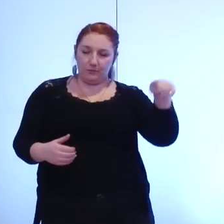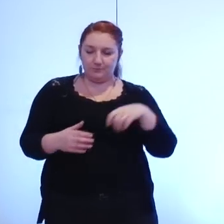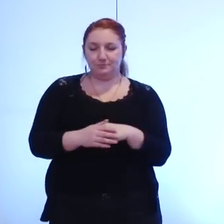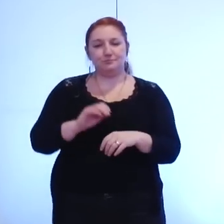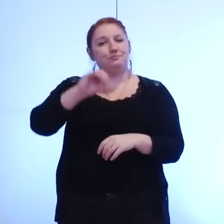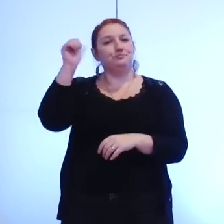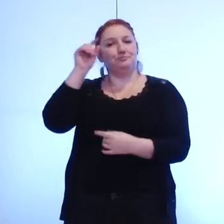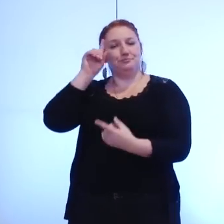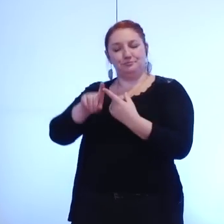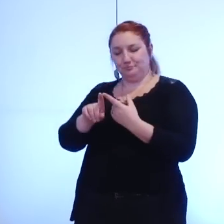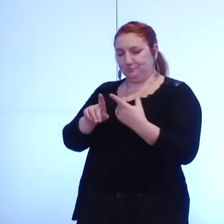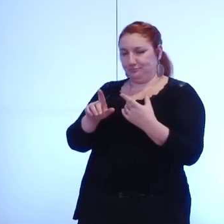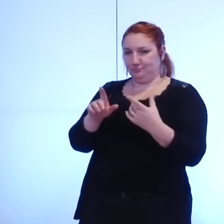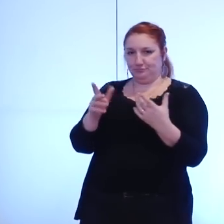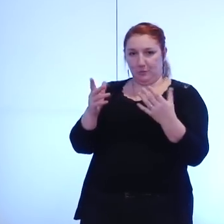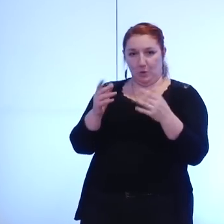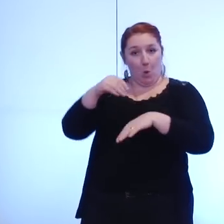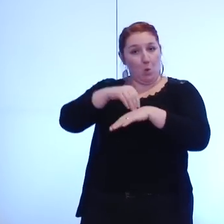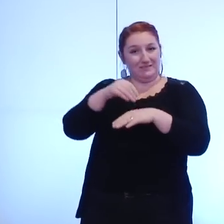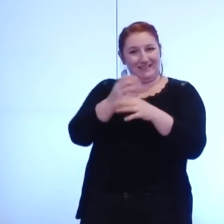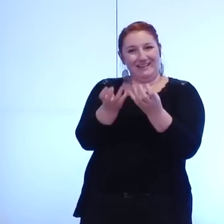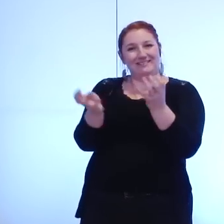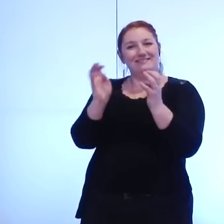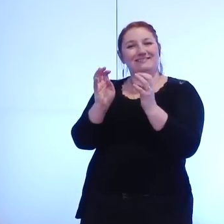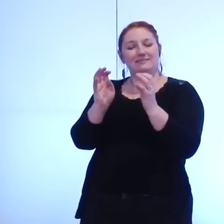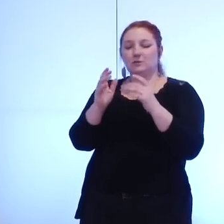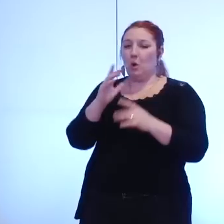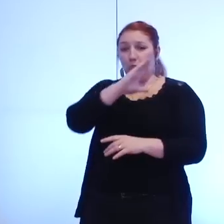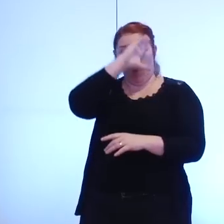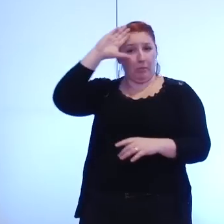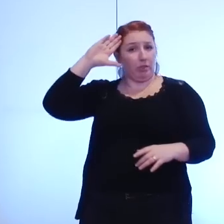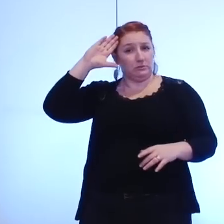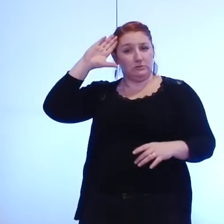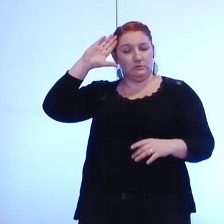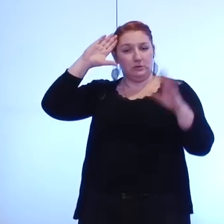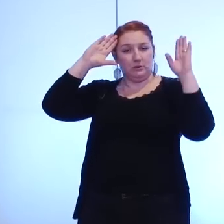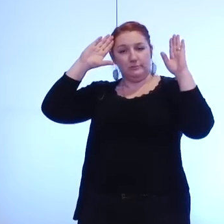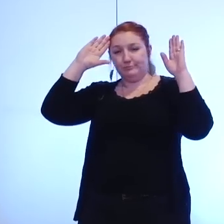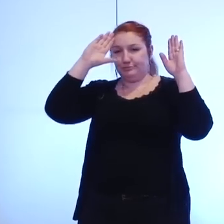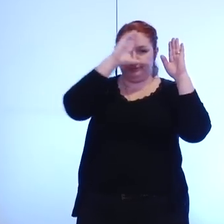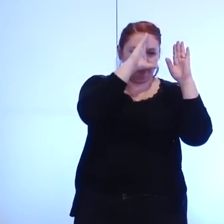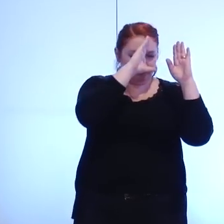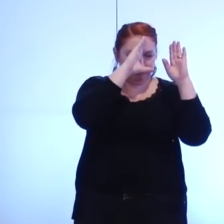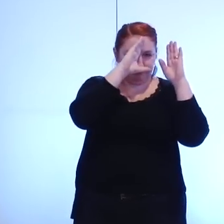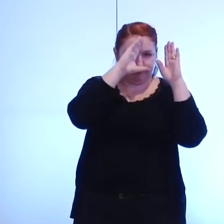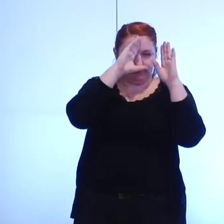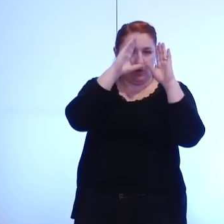notre conseil va être allégé de plusieurs compétences à partir du mois de janvier cela devrait libérer du temps